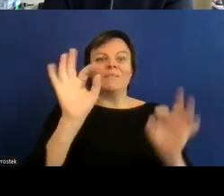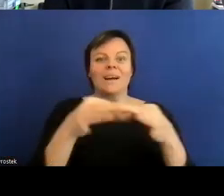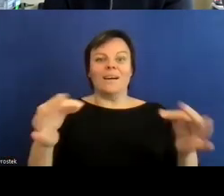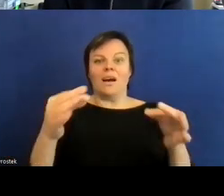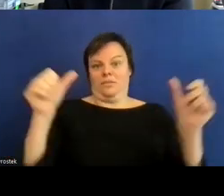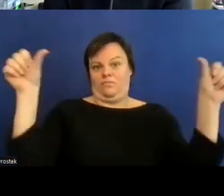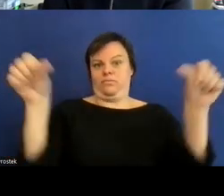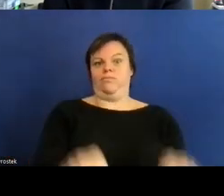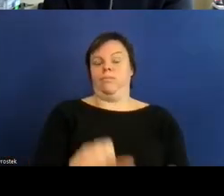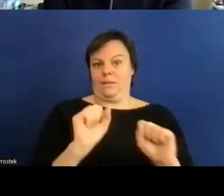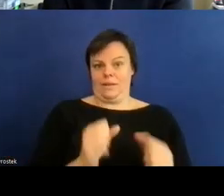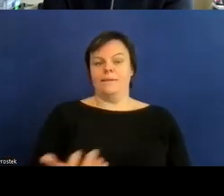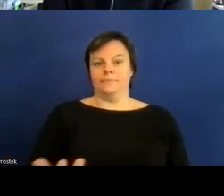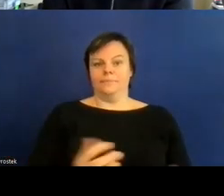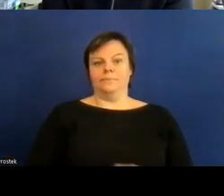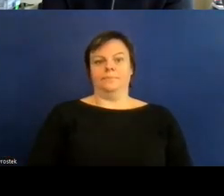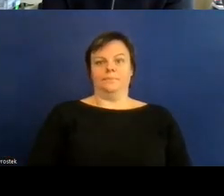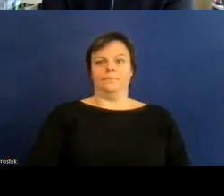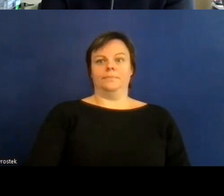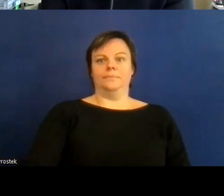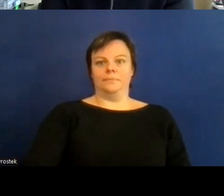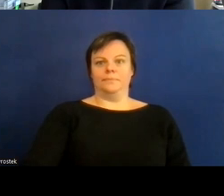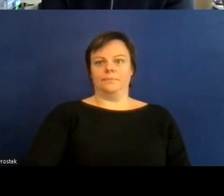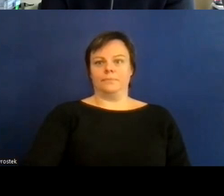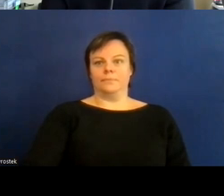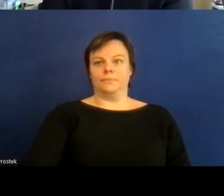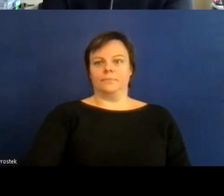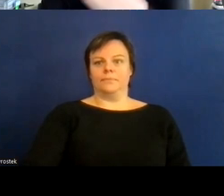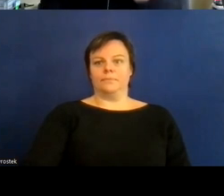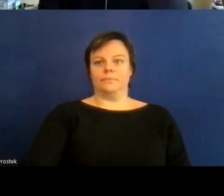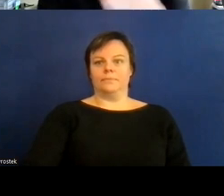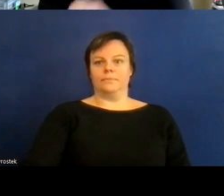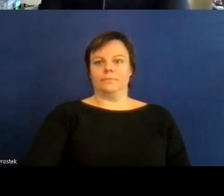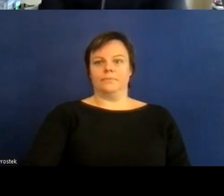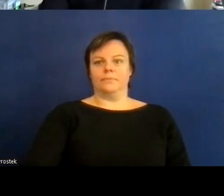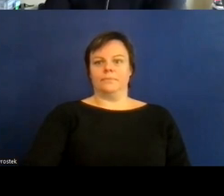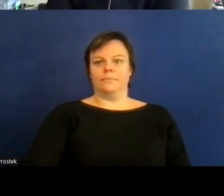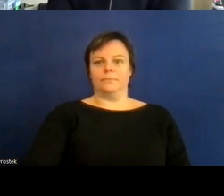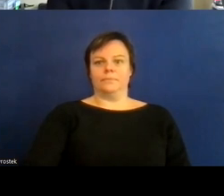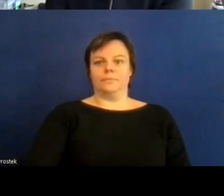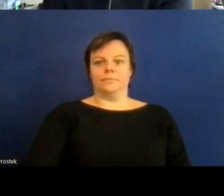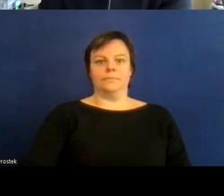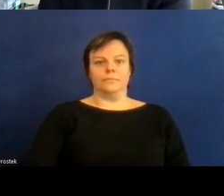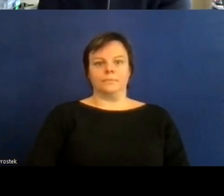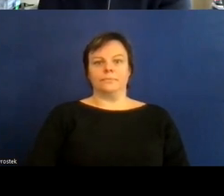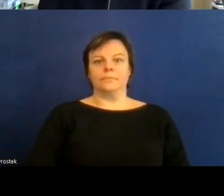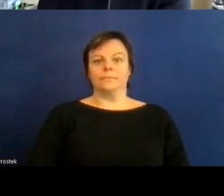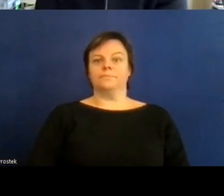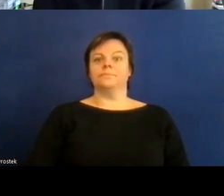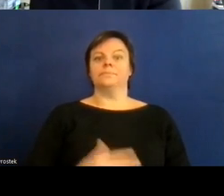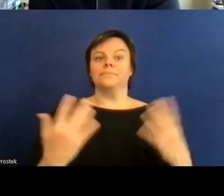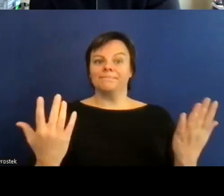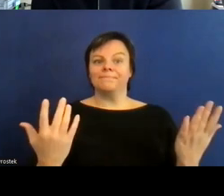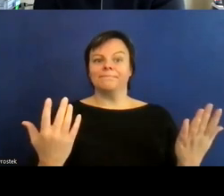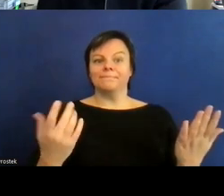angestiegen ist und natürlich auch das thema psychische behinderung wenn wir uns alle nochmal vergegenwärtigen was mit uns in den letzten